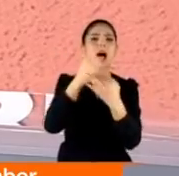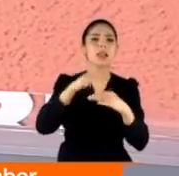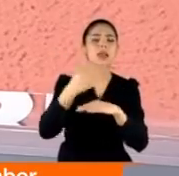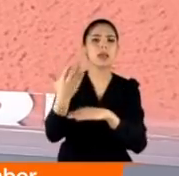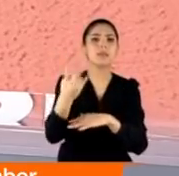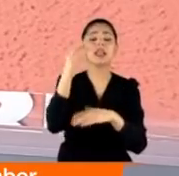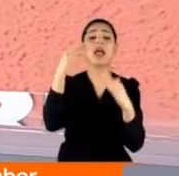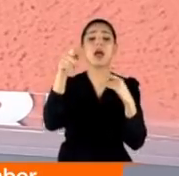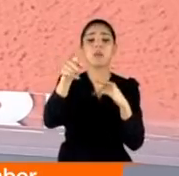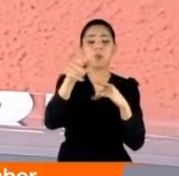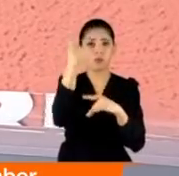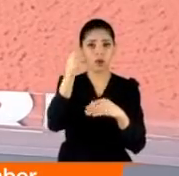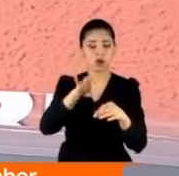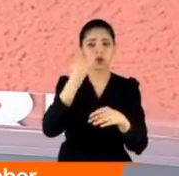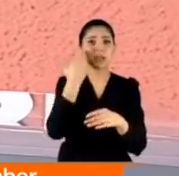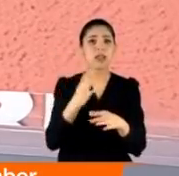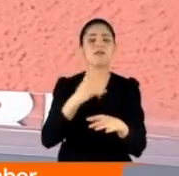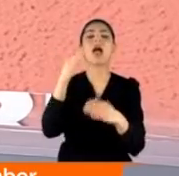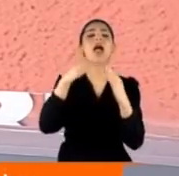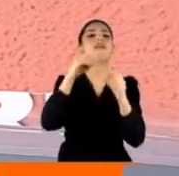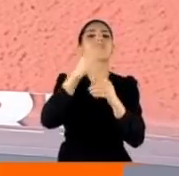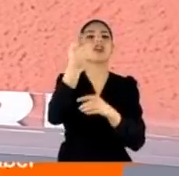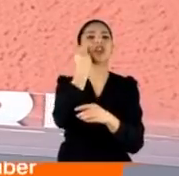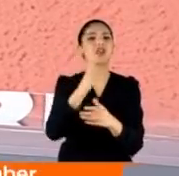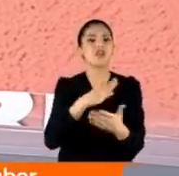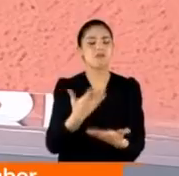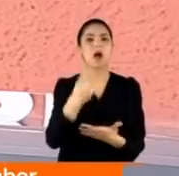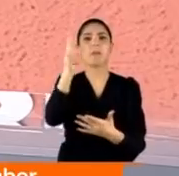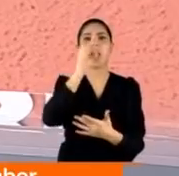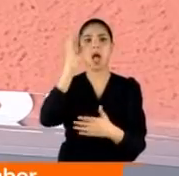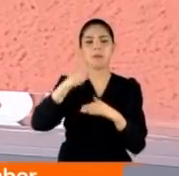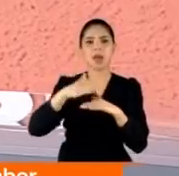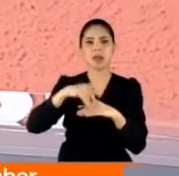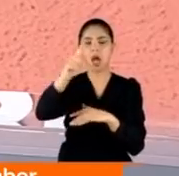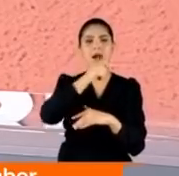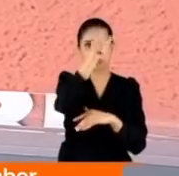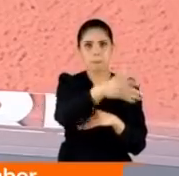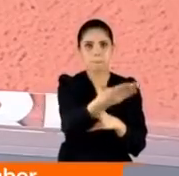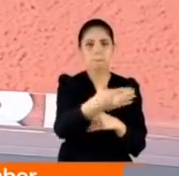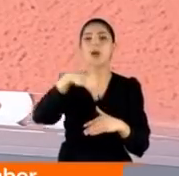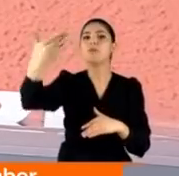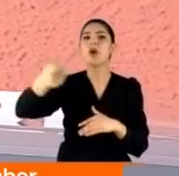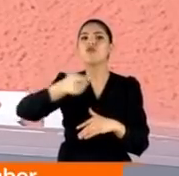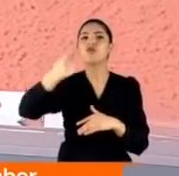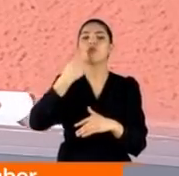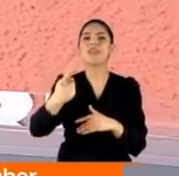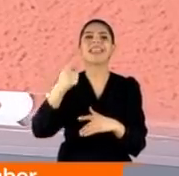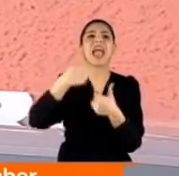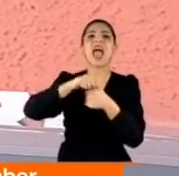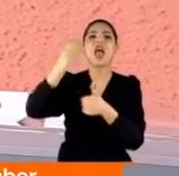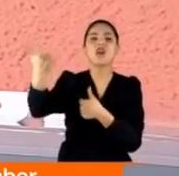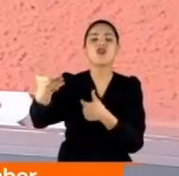yapıldı ki o görüntüleri de izleyeceksiniz. Evde iki kişi vardı. Biri ihbarı yapan o adam. Diğeri ise vurdum dediği eşi.